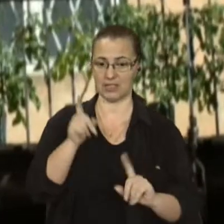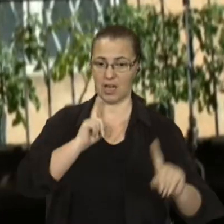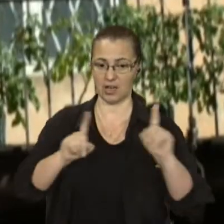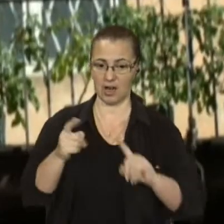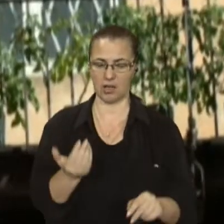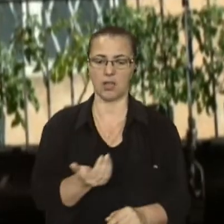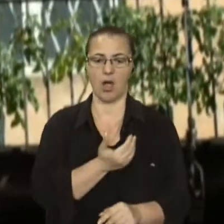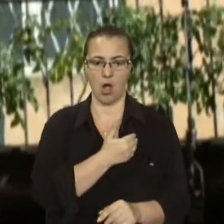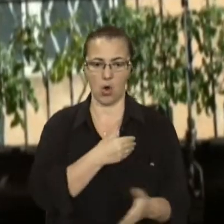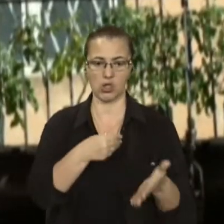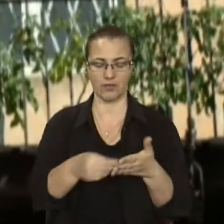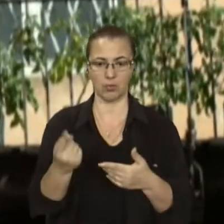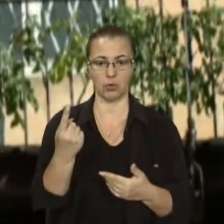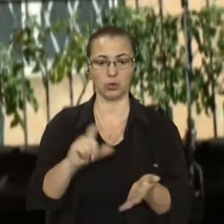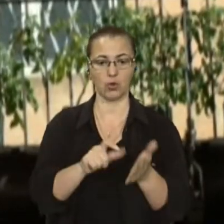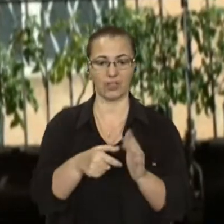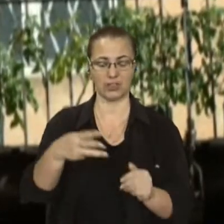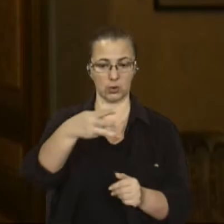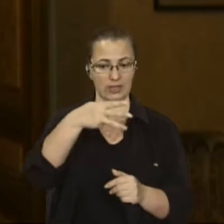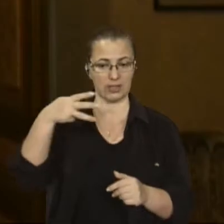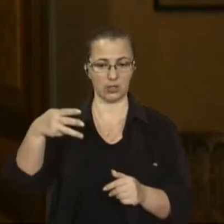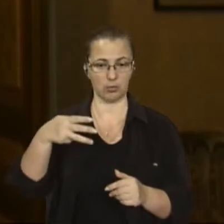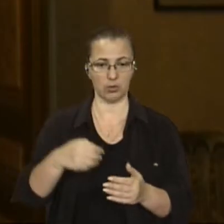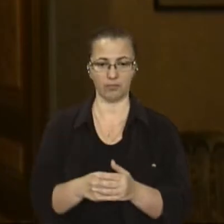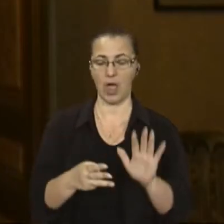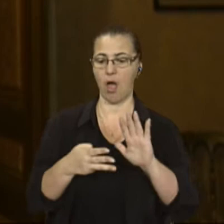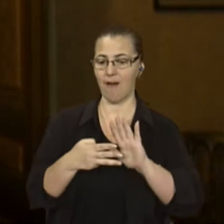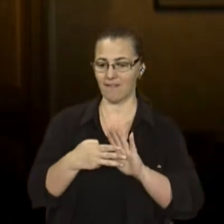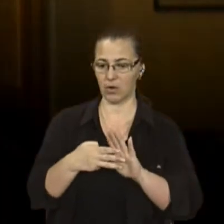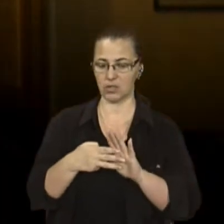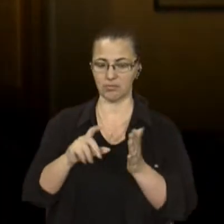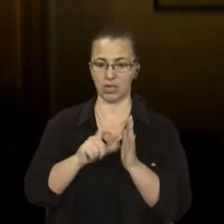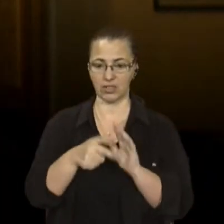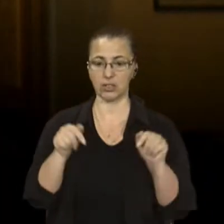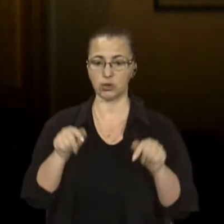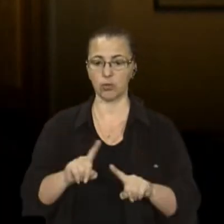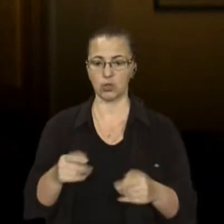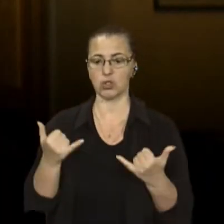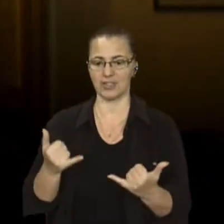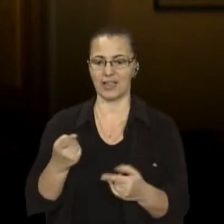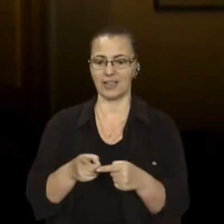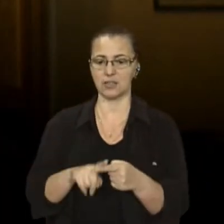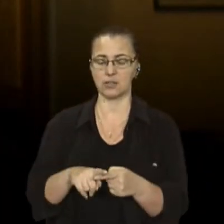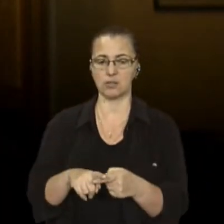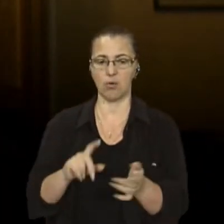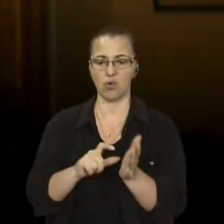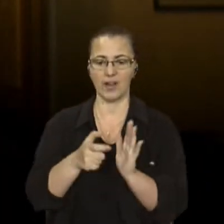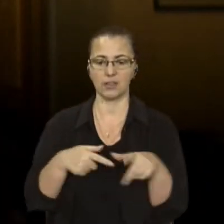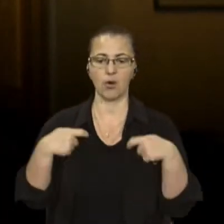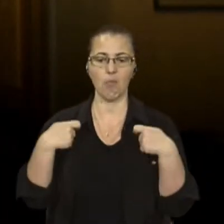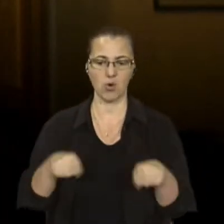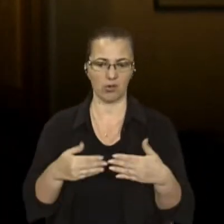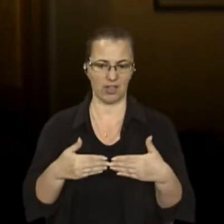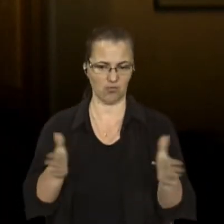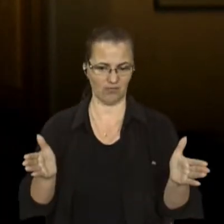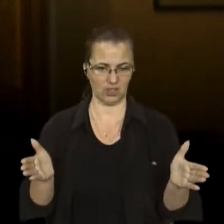готова викупити одну квартиру на третьому поверсі. Восьма квартира, тому що вона зараз була просто виставлена на відкритий продаж.